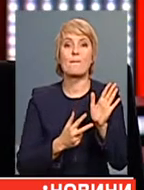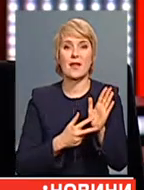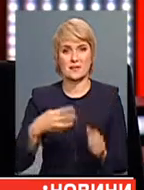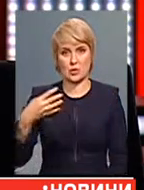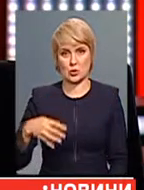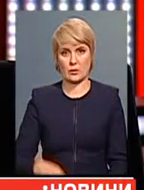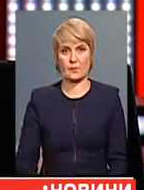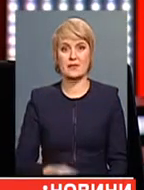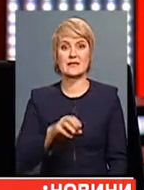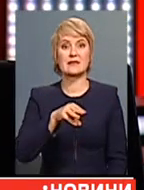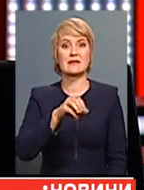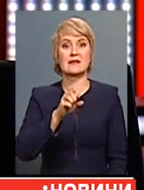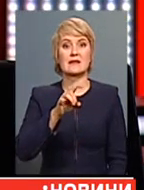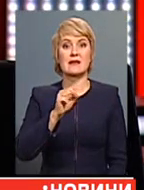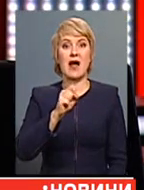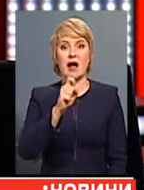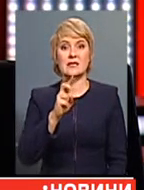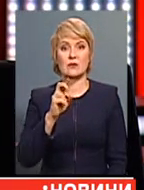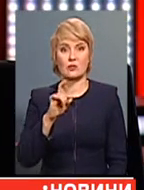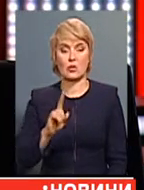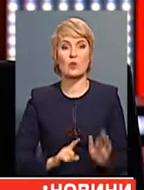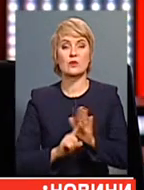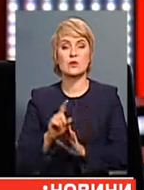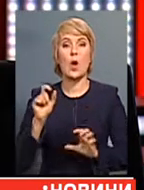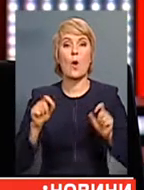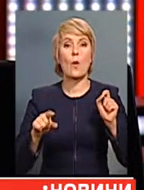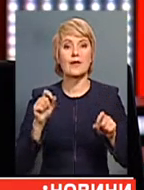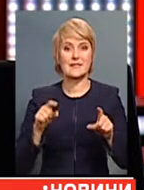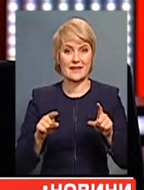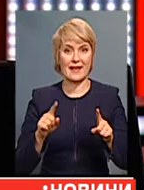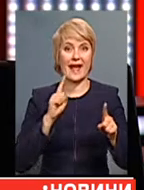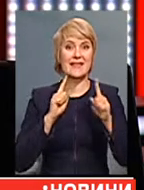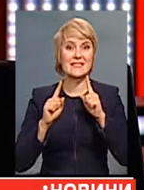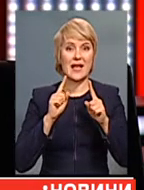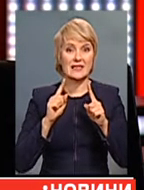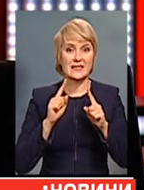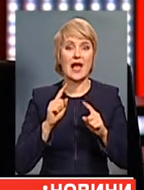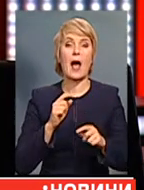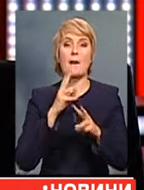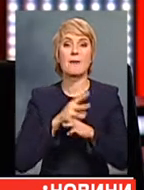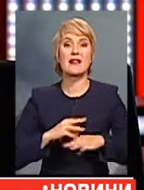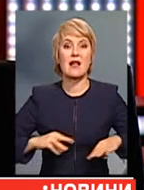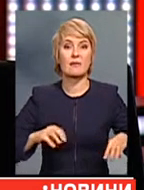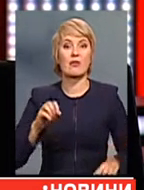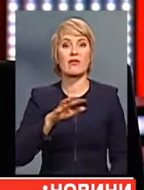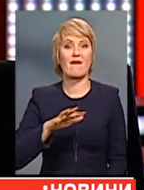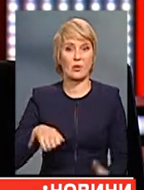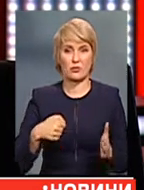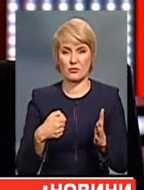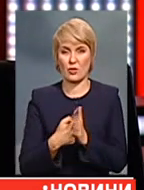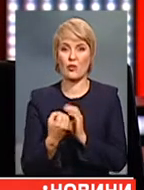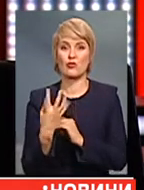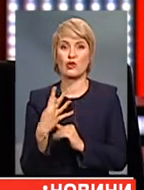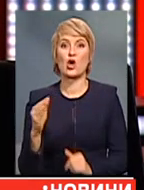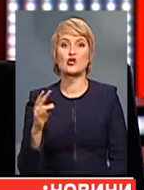У Страсбурзі відкривається осіння сесія парламентської асамблеї Ради Європи. Вона триватиме до 14 жовтня. Українська делегація приїхала до